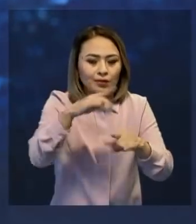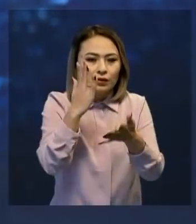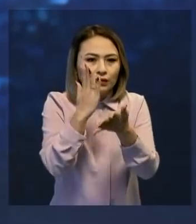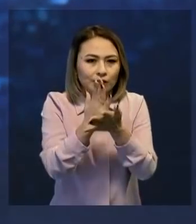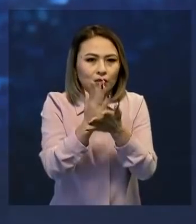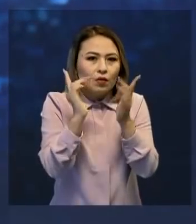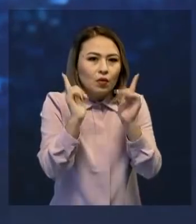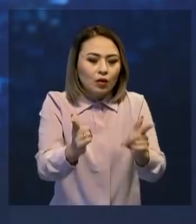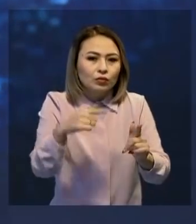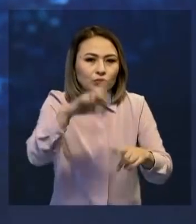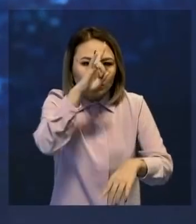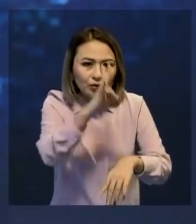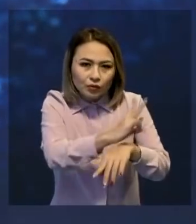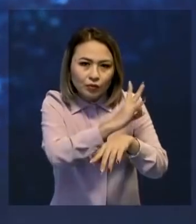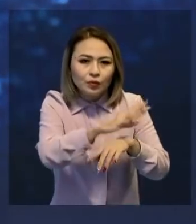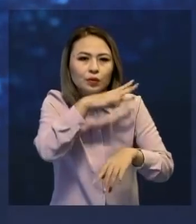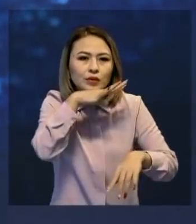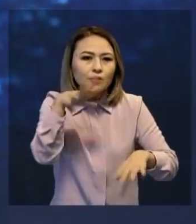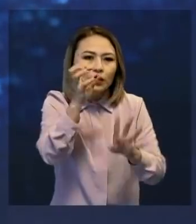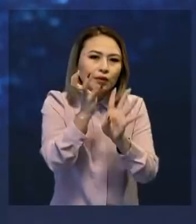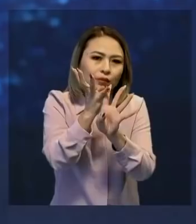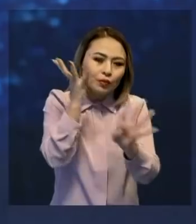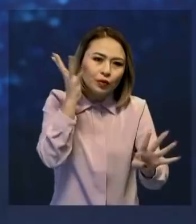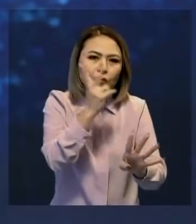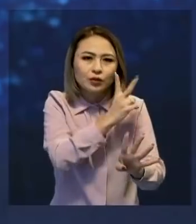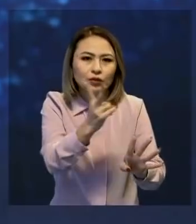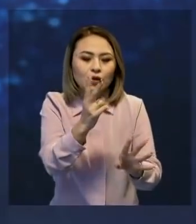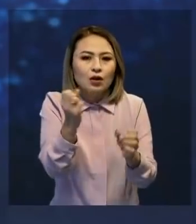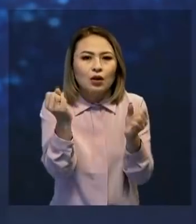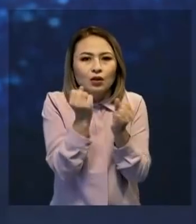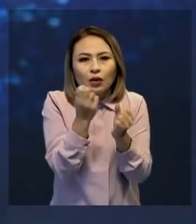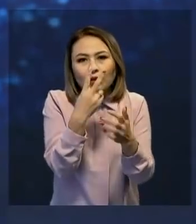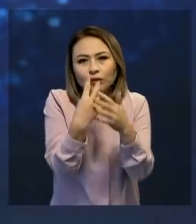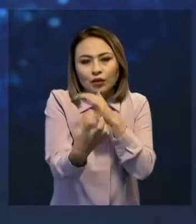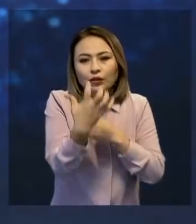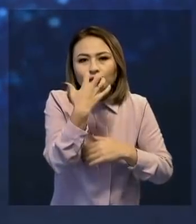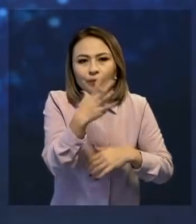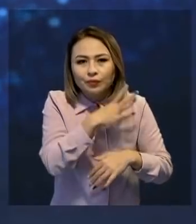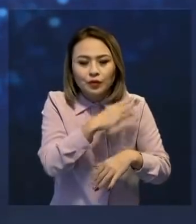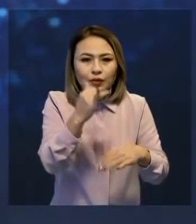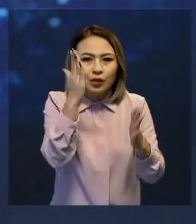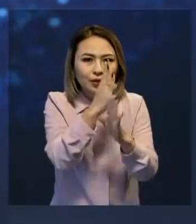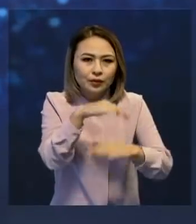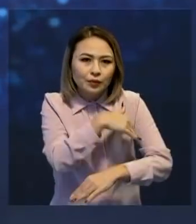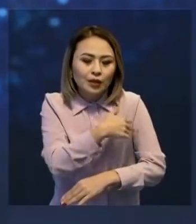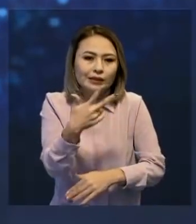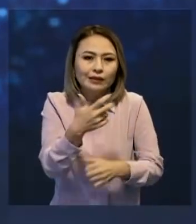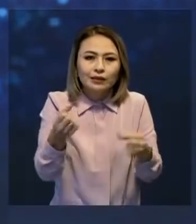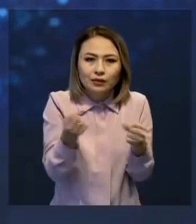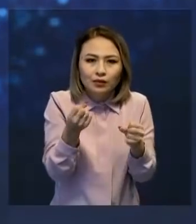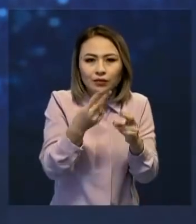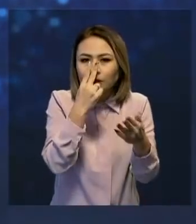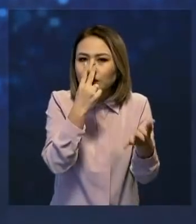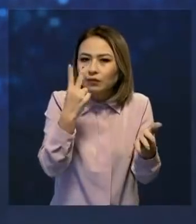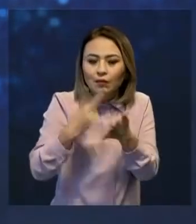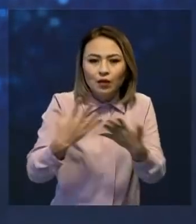шатырты кілген. Оларға түні бойы көпшілік кезекпен кіріп бой жылытты. Қазір ауат температурасы үш күрат саязды көрсетіптір, соған